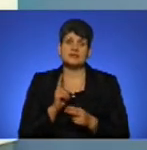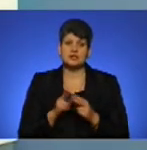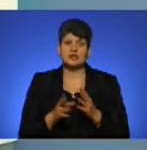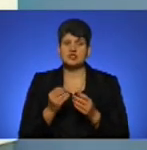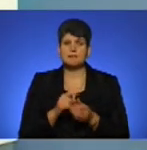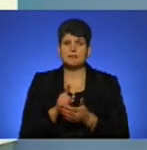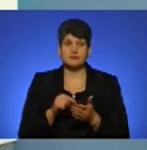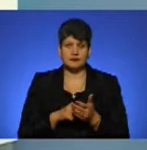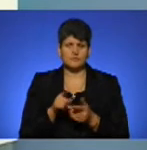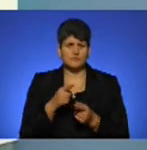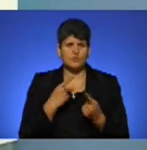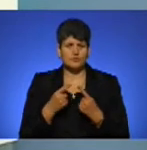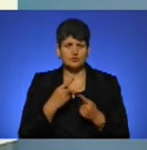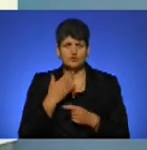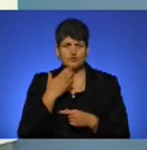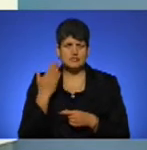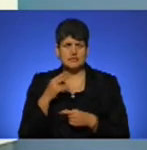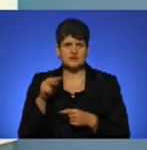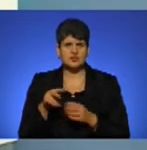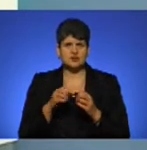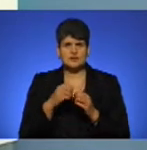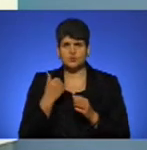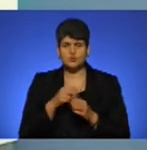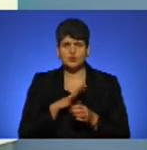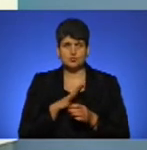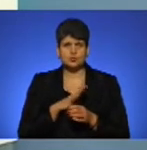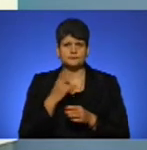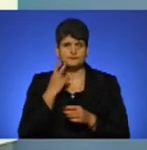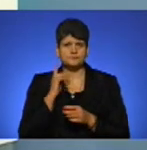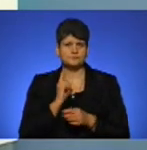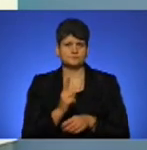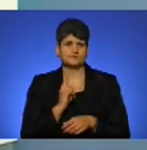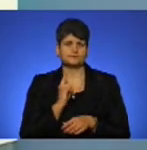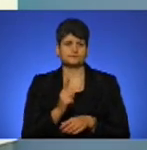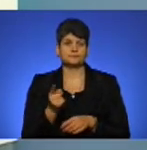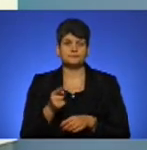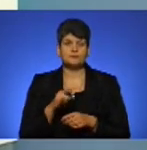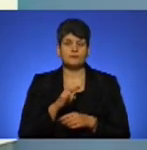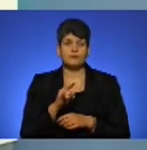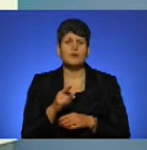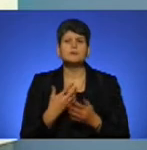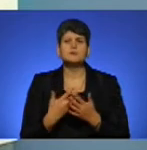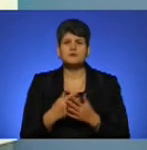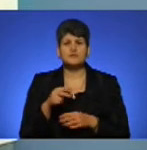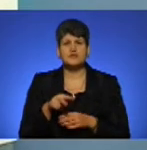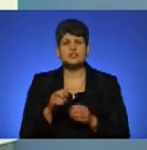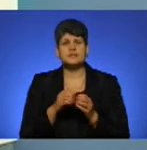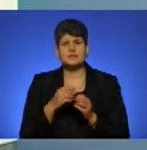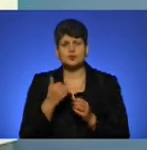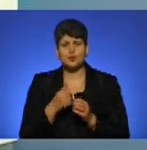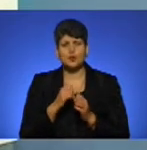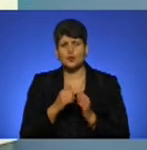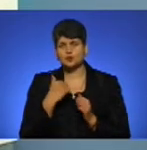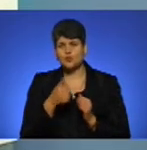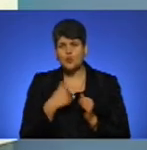питання до вас. Ви говорили, що в останньому 2010 році були регулярні рейси в Тернопільському аеропорту. Приблизно з 2010 року кожного